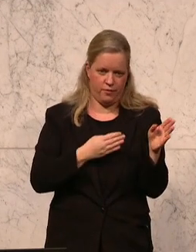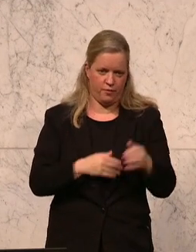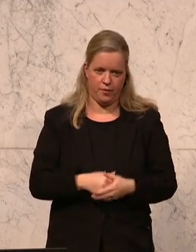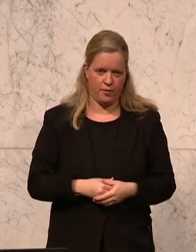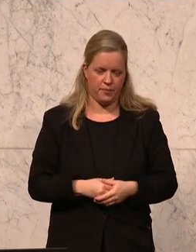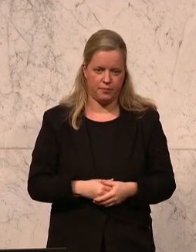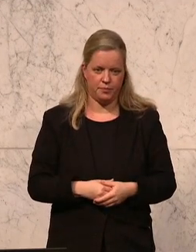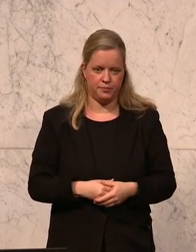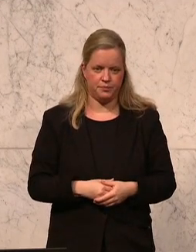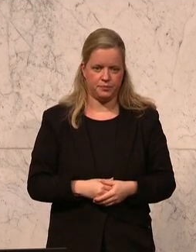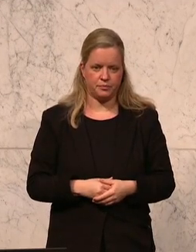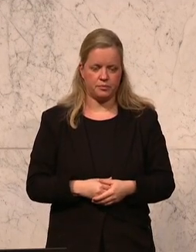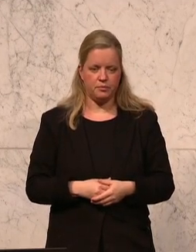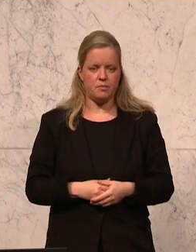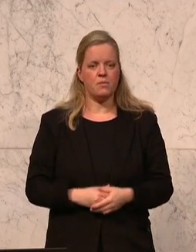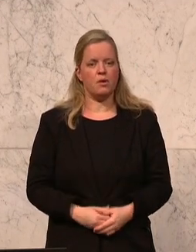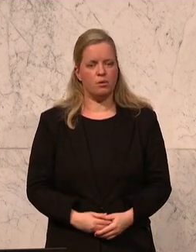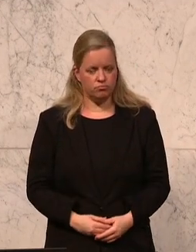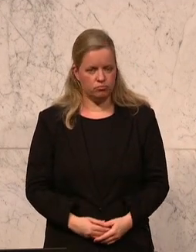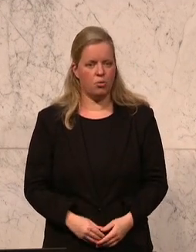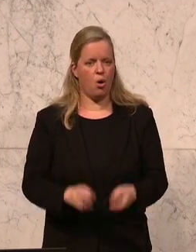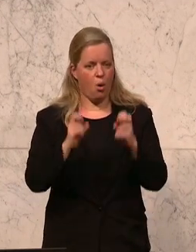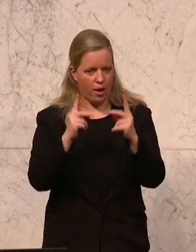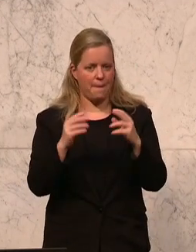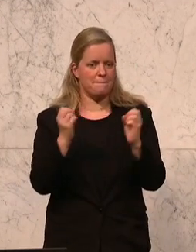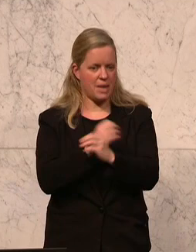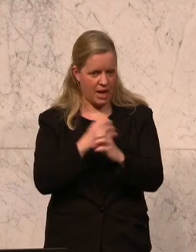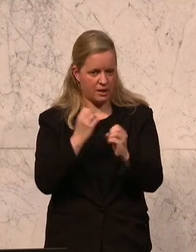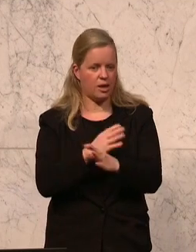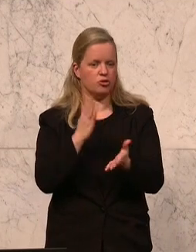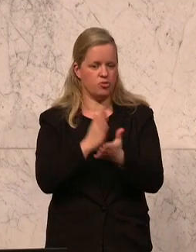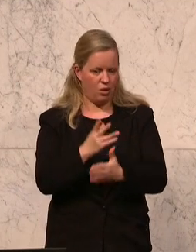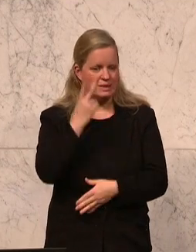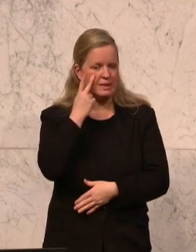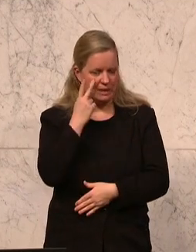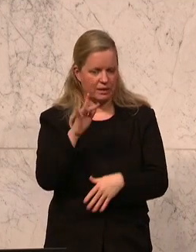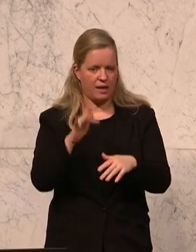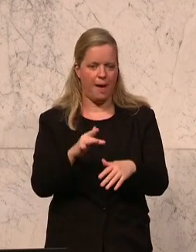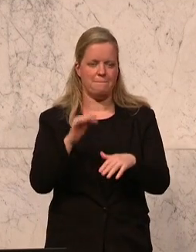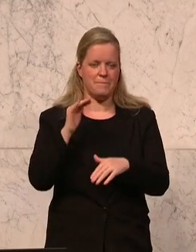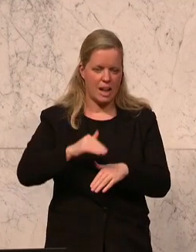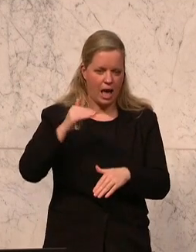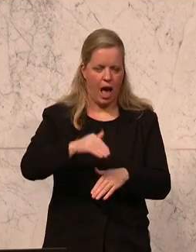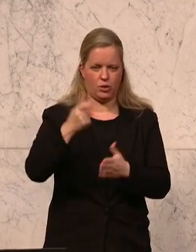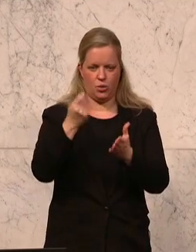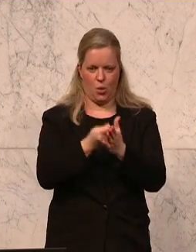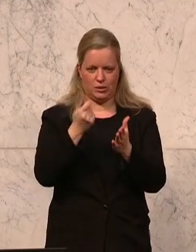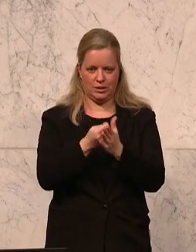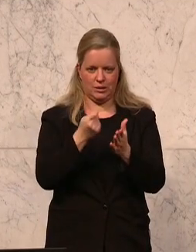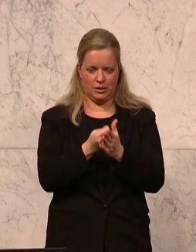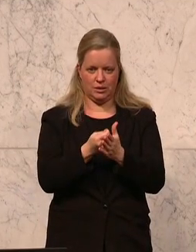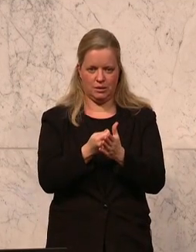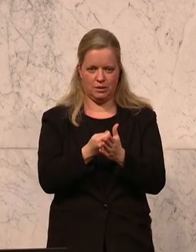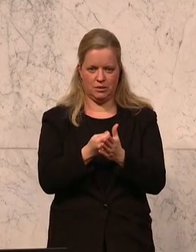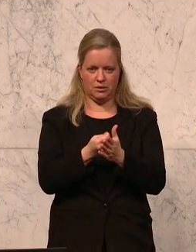das jetzt zugegebenermaßen in den Medien auch schon, das sind Milliardenkosten, also das wäre